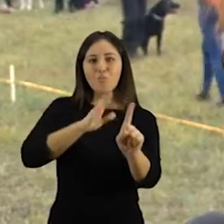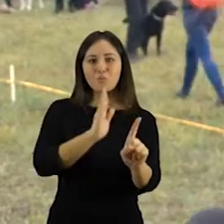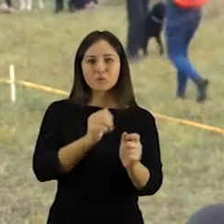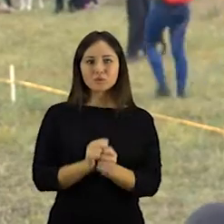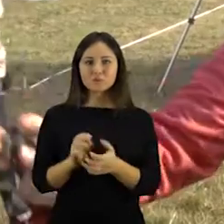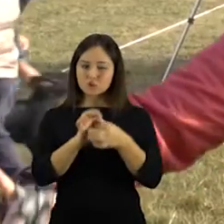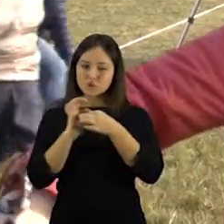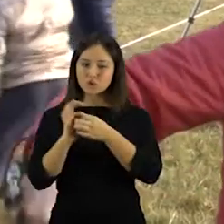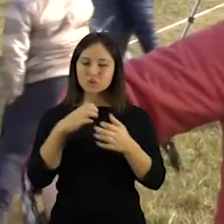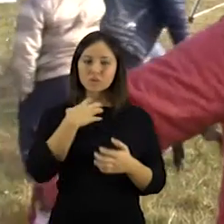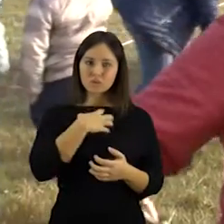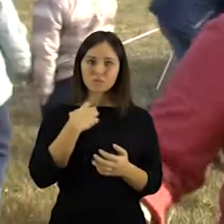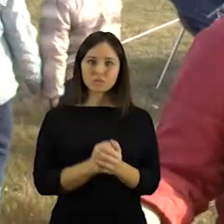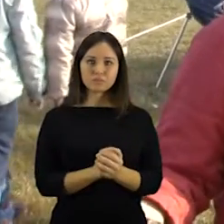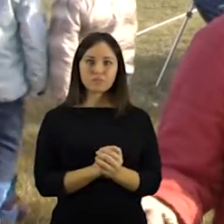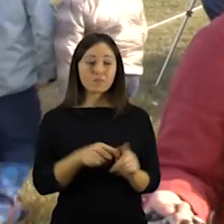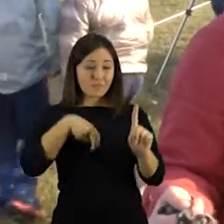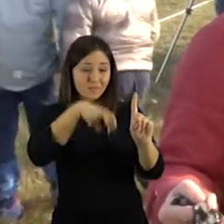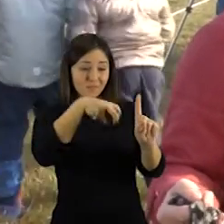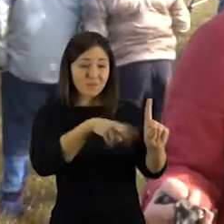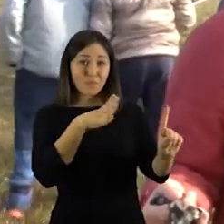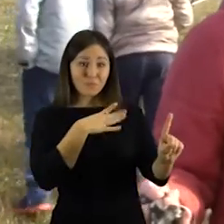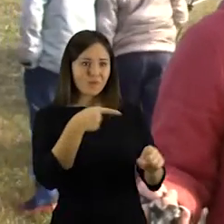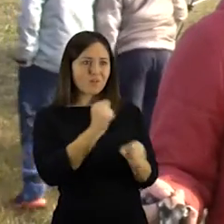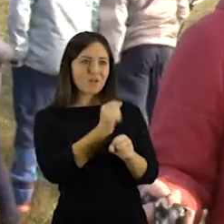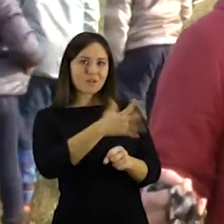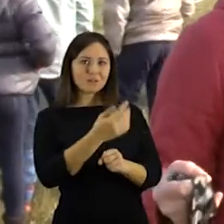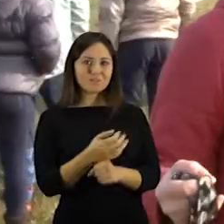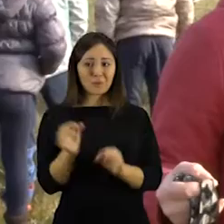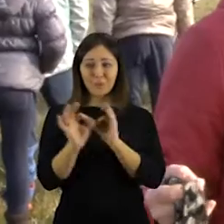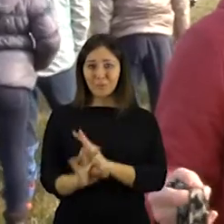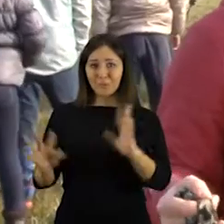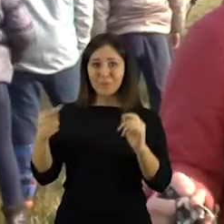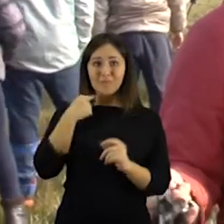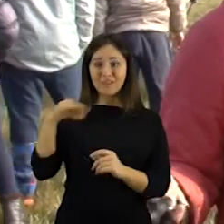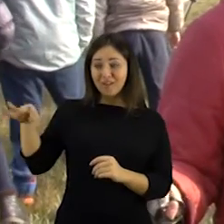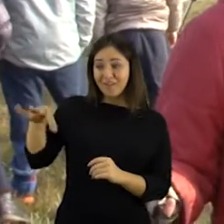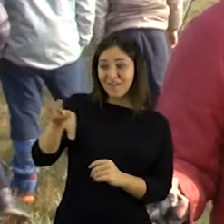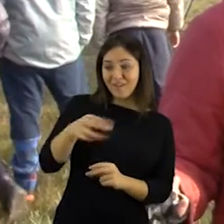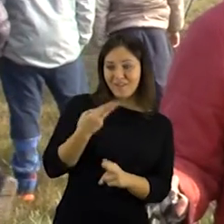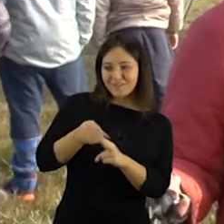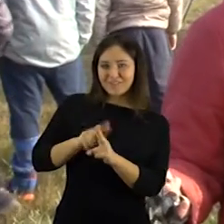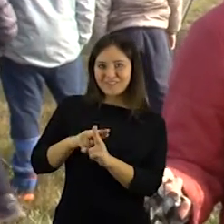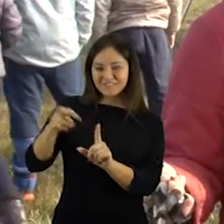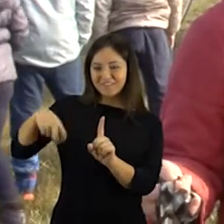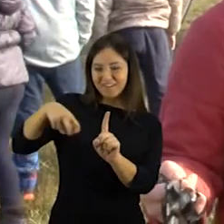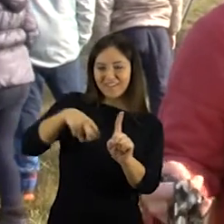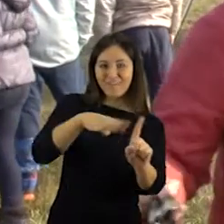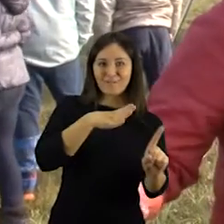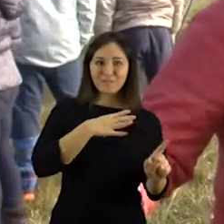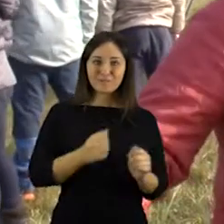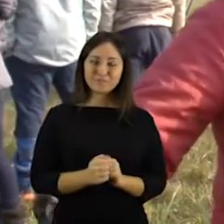ryšijas. Ką pažadėjot, kad jis taip gražiai bėgtų? Nieko laikiau dešras gabalą. Vėl rankai už tai bėgo.